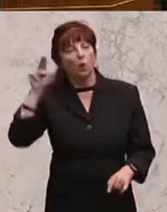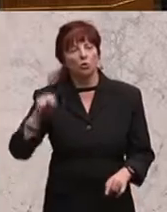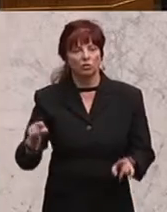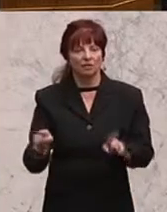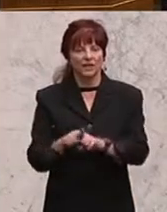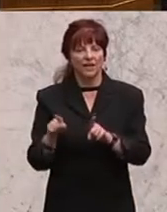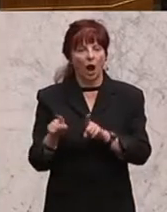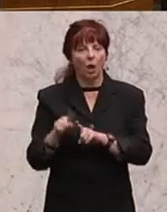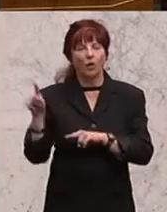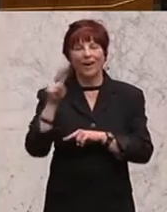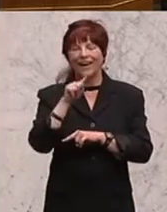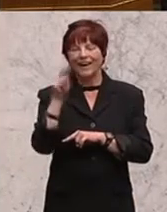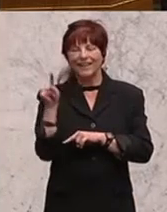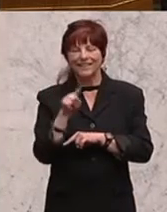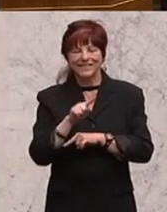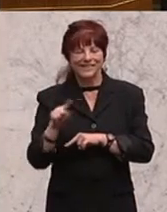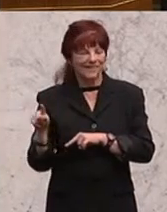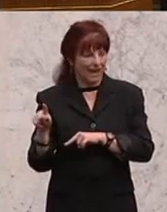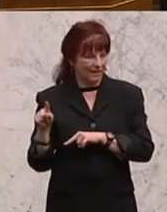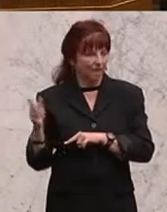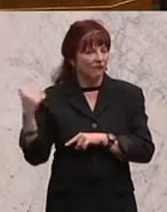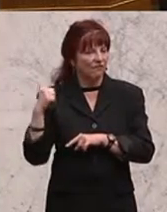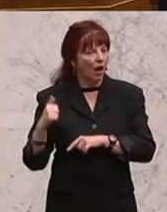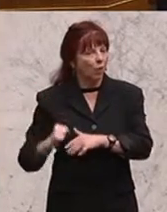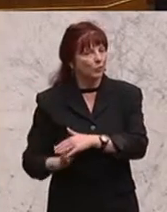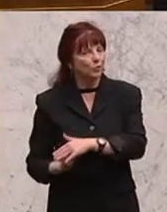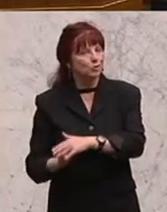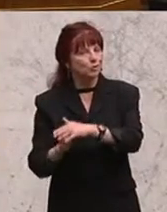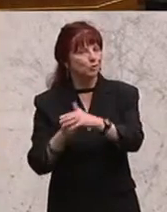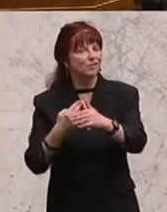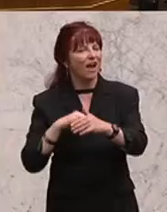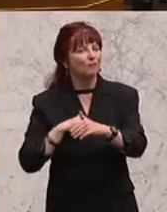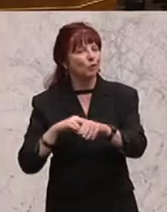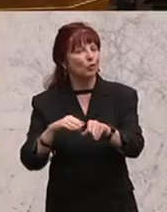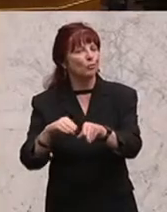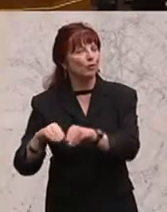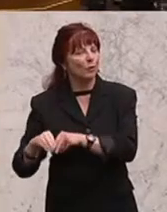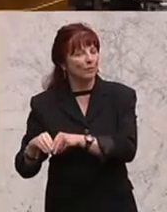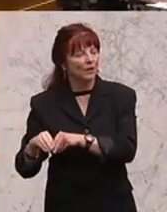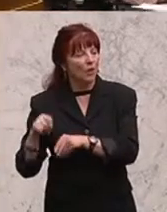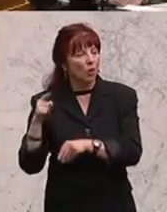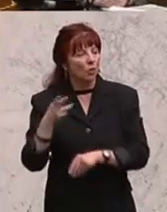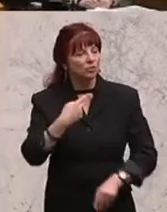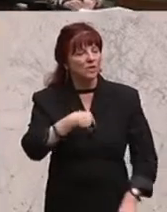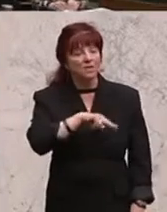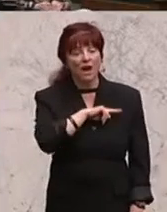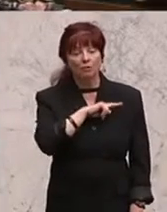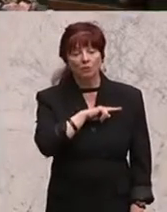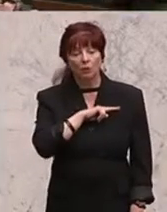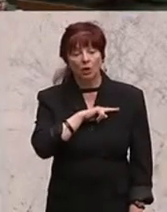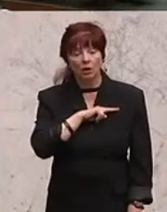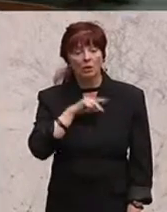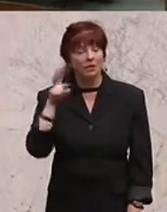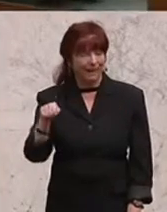Z dann dementsprechend unterstützt mit den Haftungen. Und diese Haftungen waren zum Teil zum Leidwesen der Mitbewerber